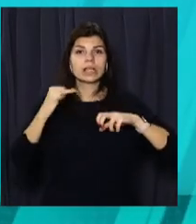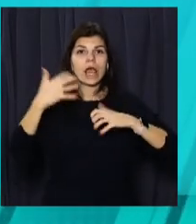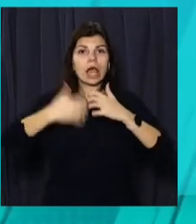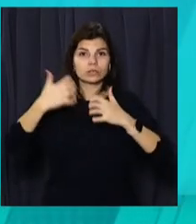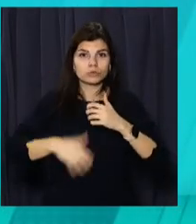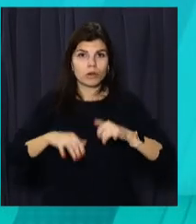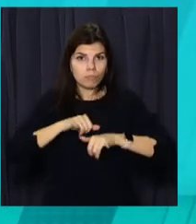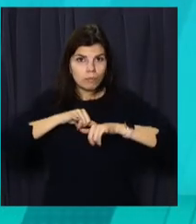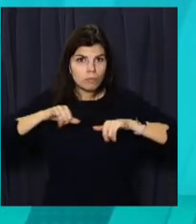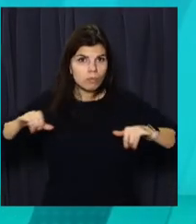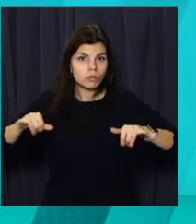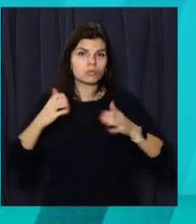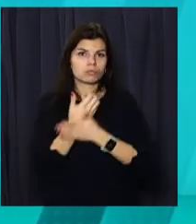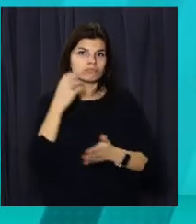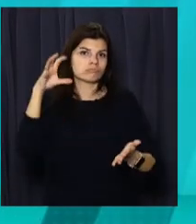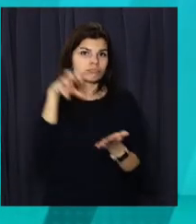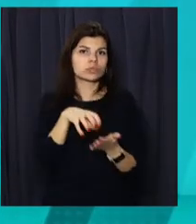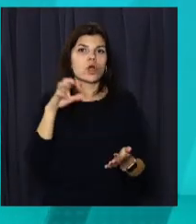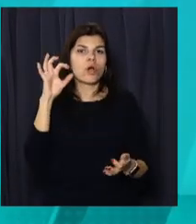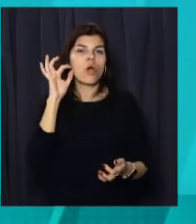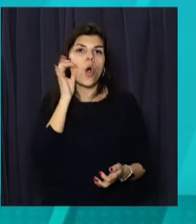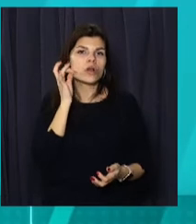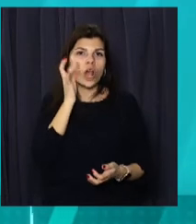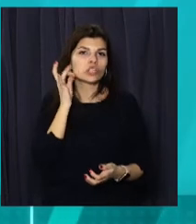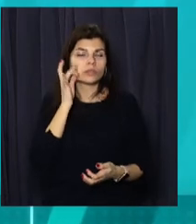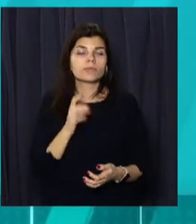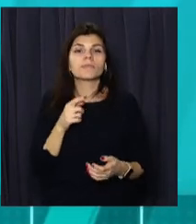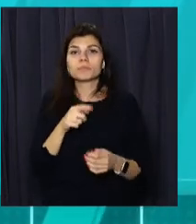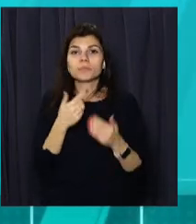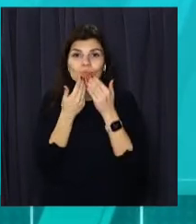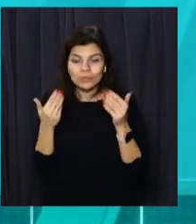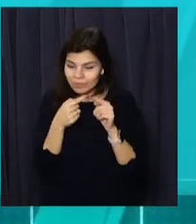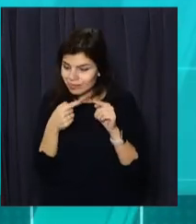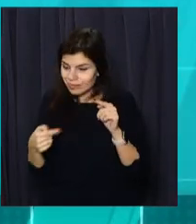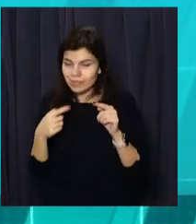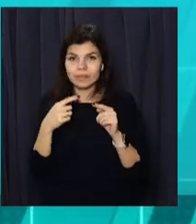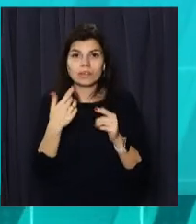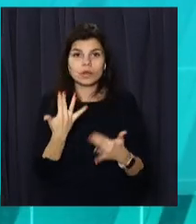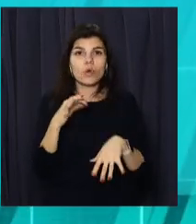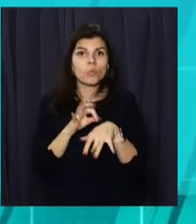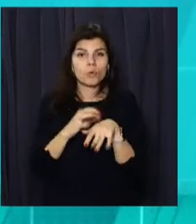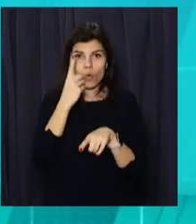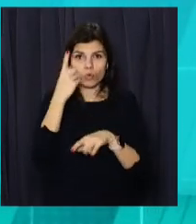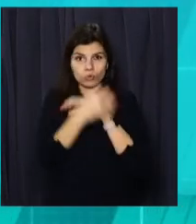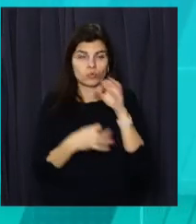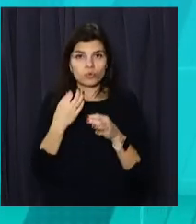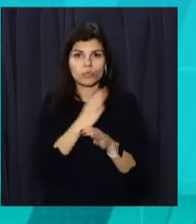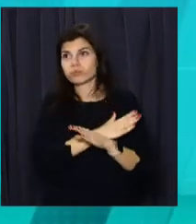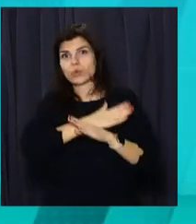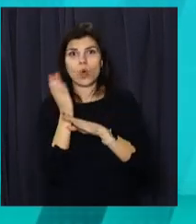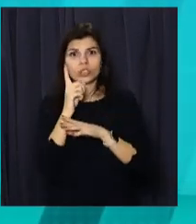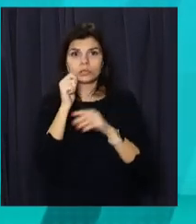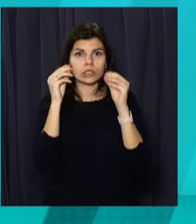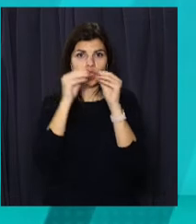Херсонщині. Про це свідчать дані МОЗ. Крім того, вперше за останній місяць кількість інфікованих за добу перевищила 10 тисяч.